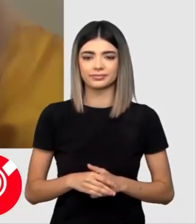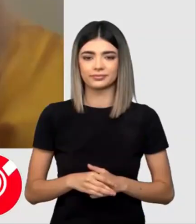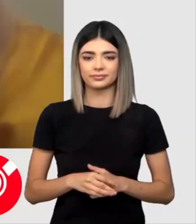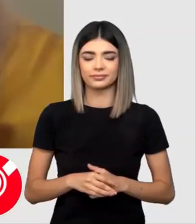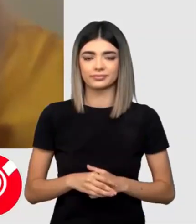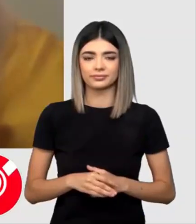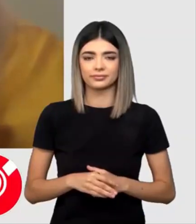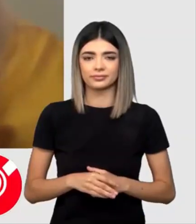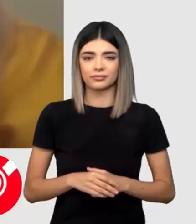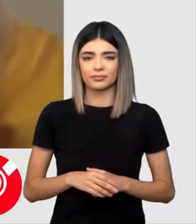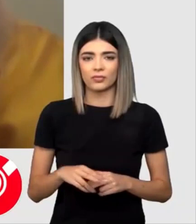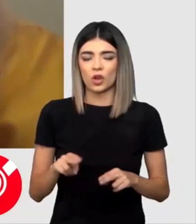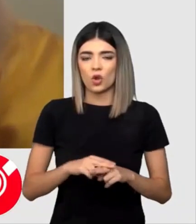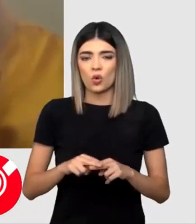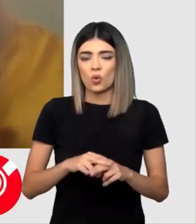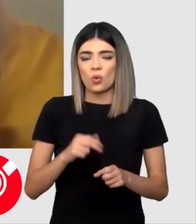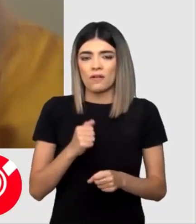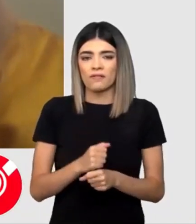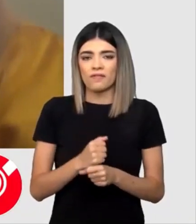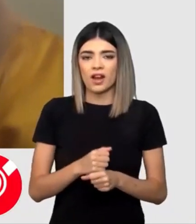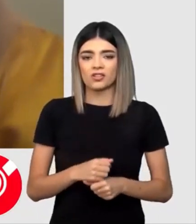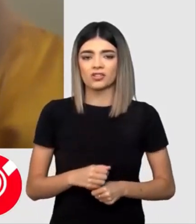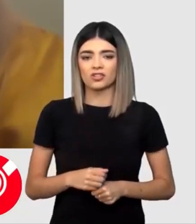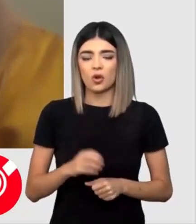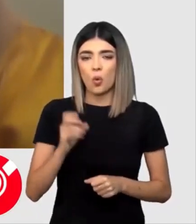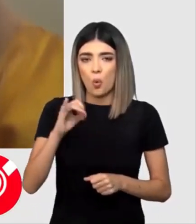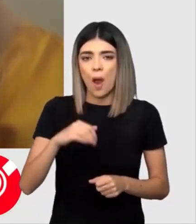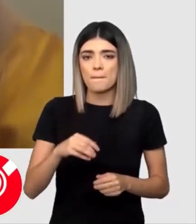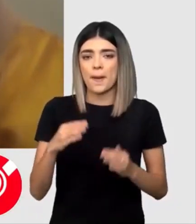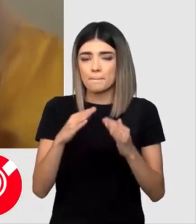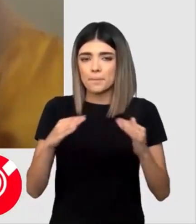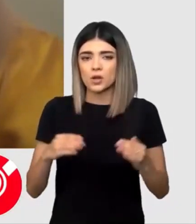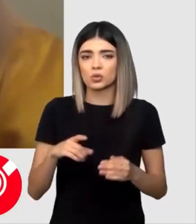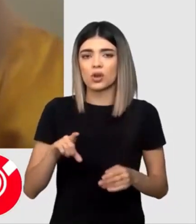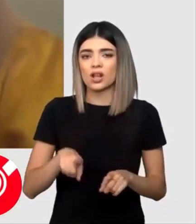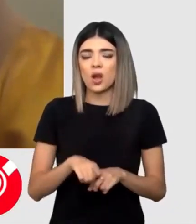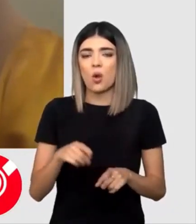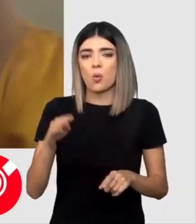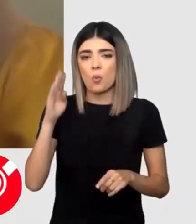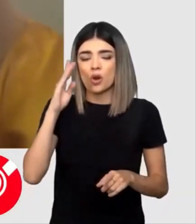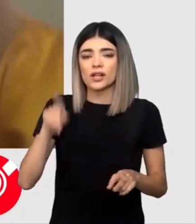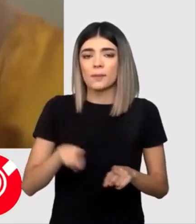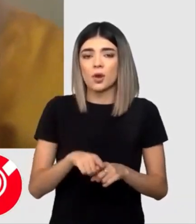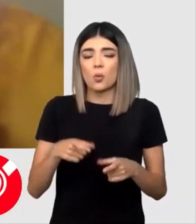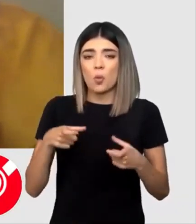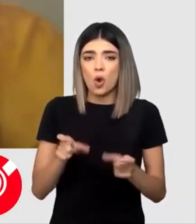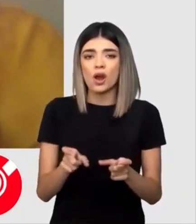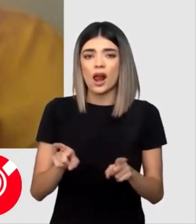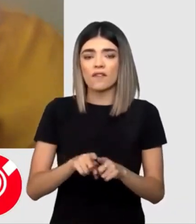Ce ar trebui să facă în acest moment pădurarii, autoritățile pentru a stopa astfel de cazuri?